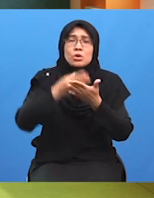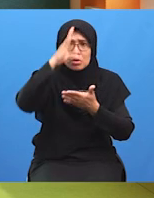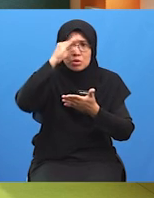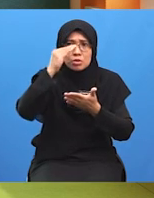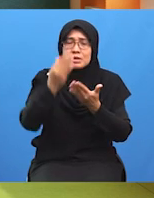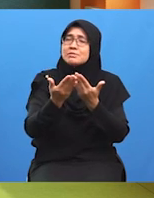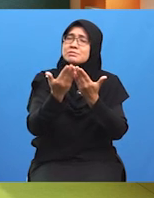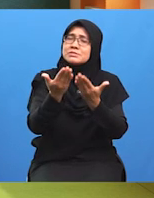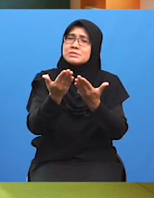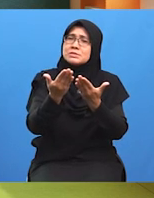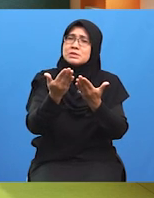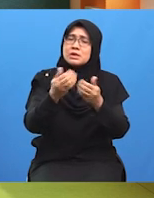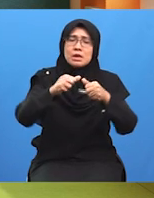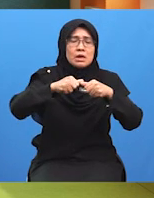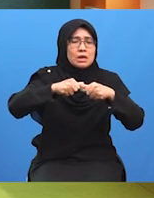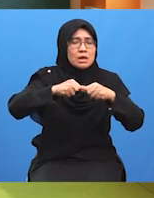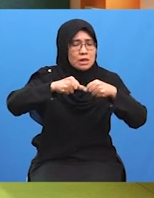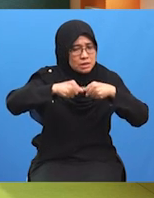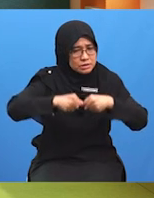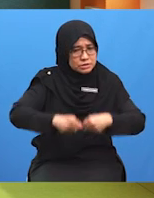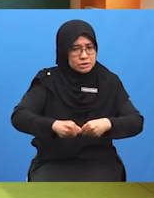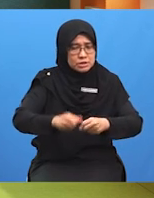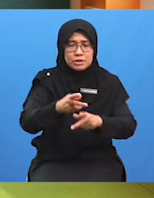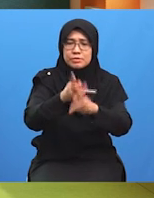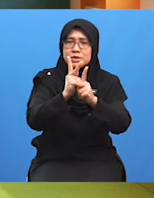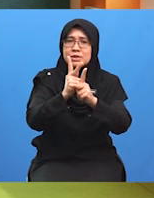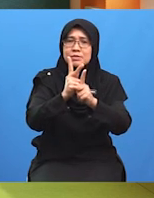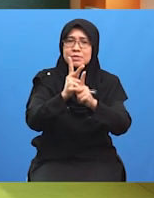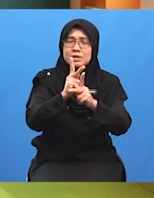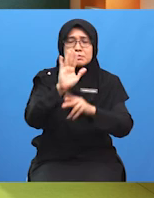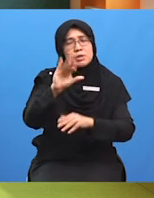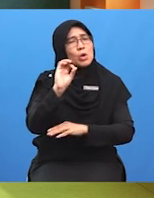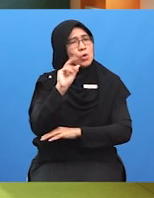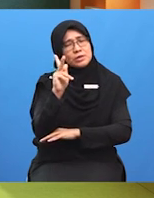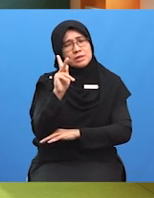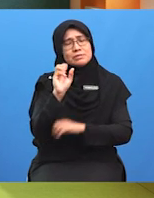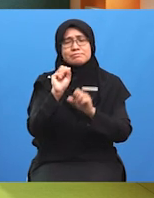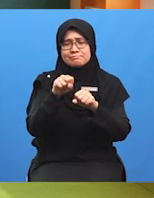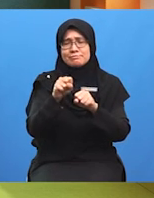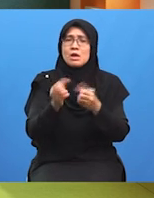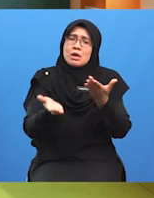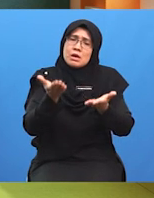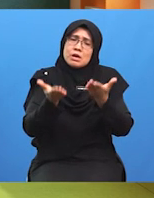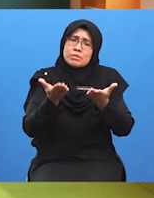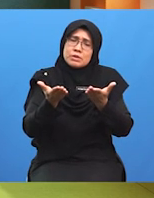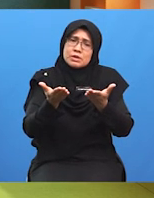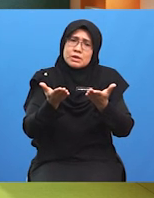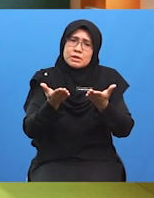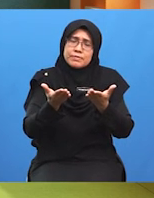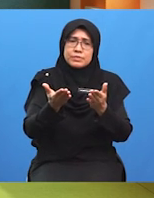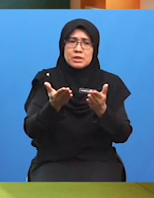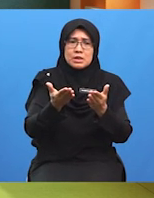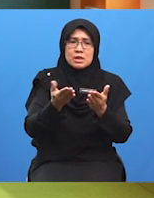syarat pembinyaman yang fleksibel Dan memberi pertimbangan yang wajar